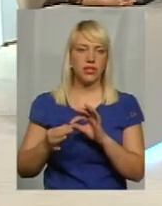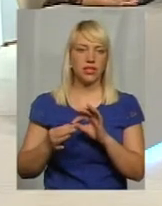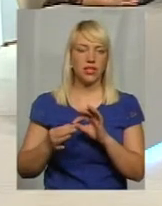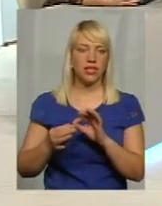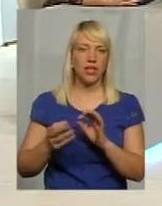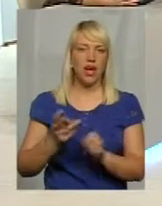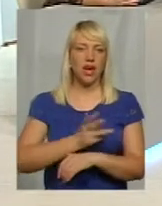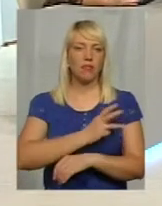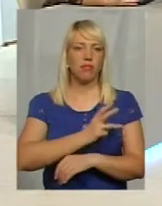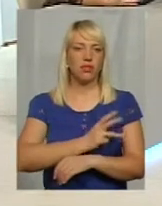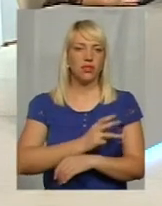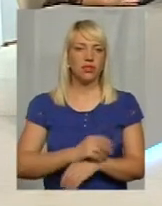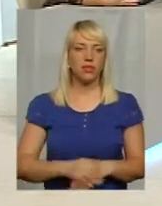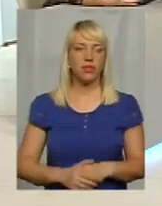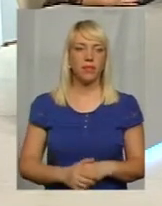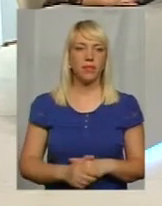Департаменту.